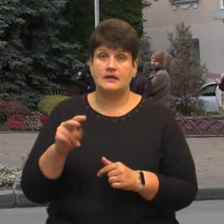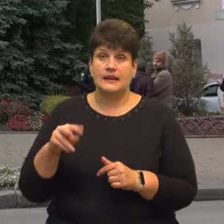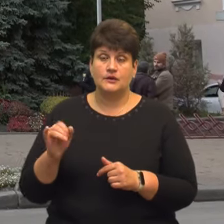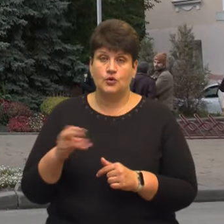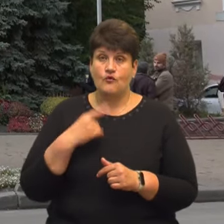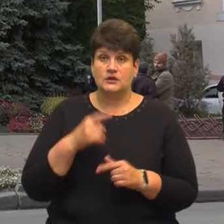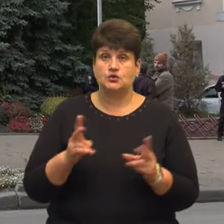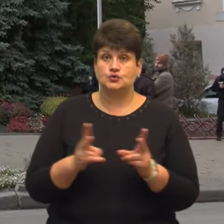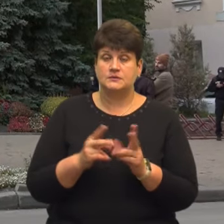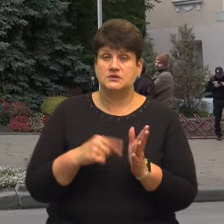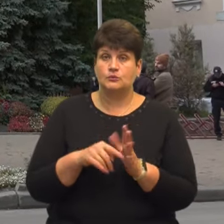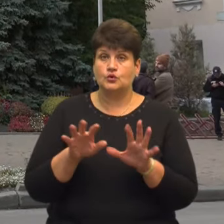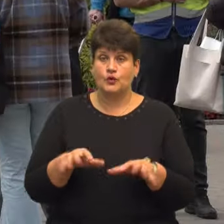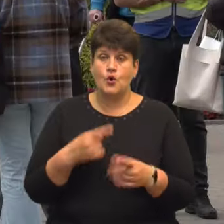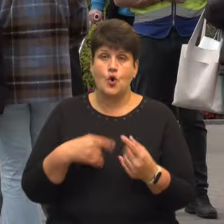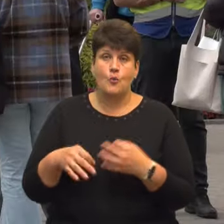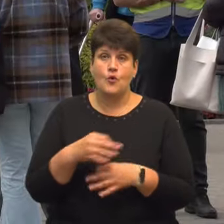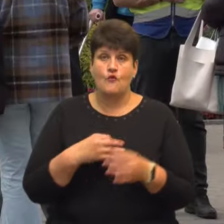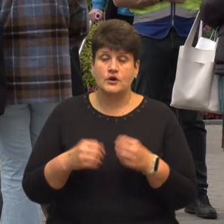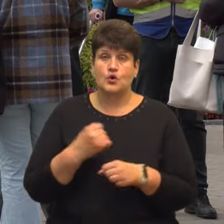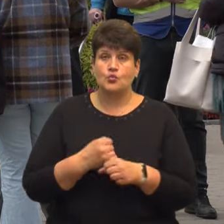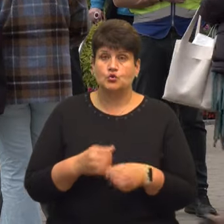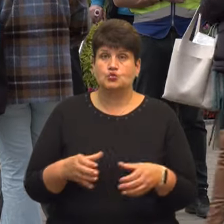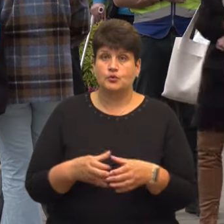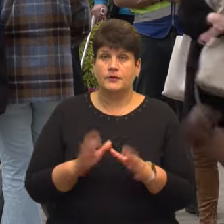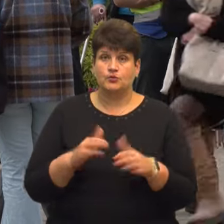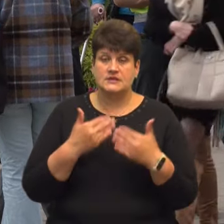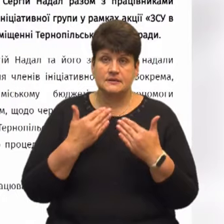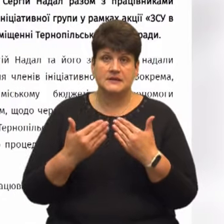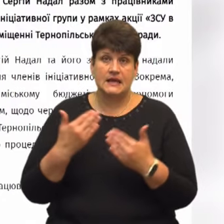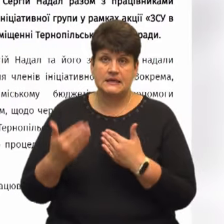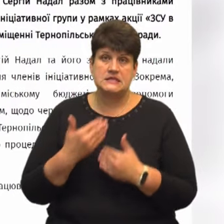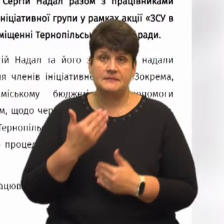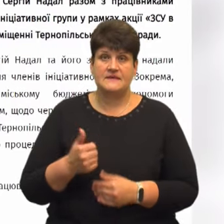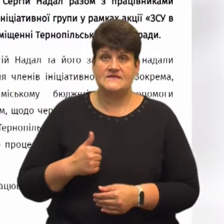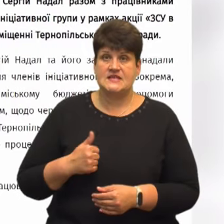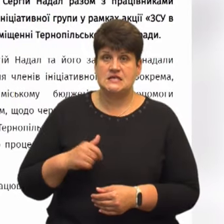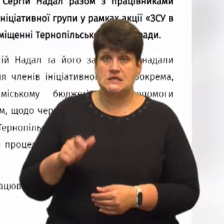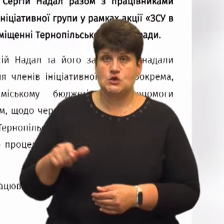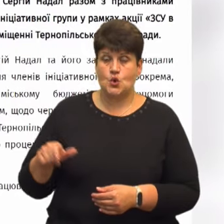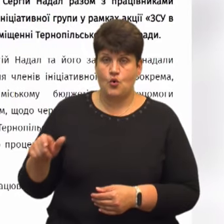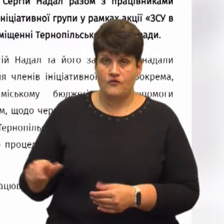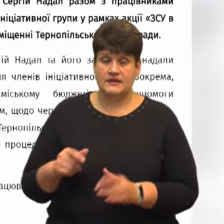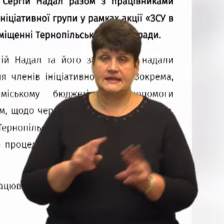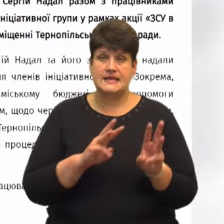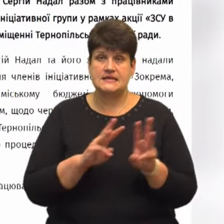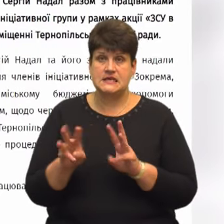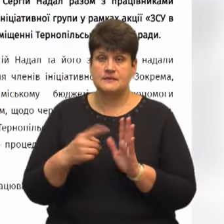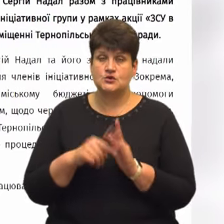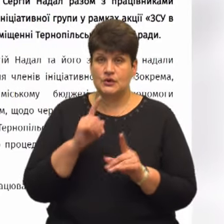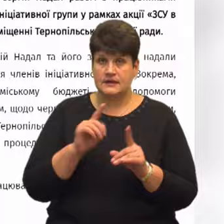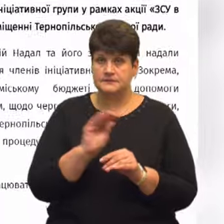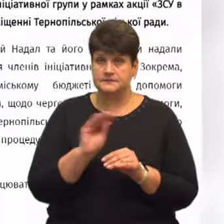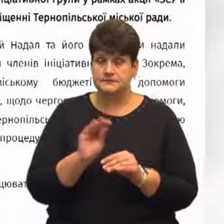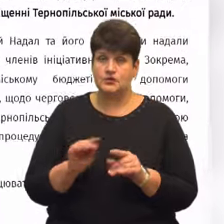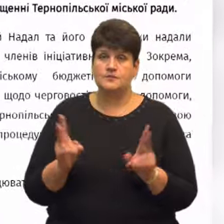обговорили створення робочої групи, яка працюватиме із запитами від військових. На сайті Тернопільської міської ради повідомили, що під час